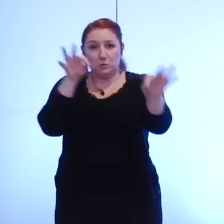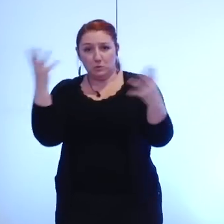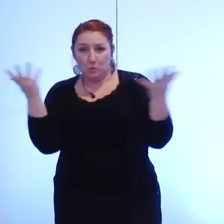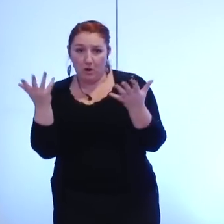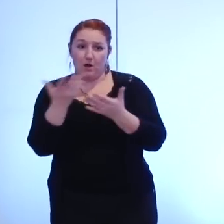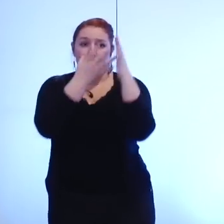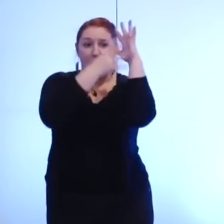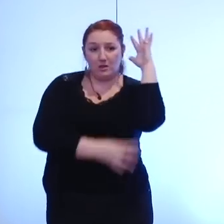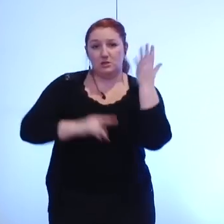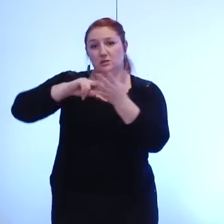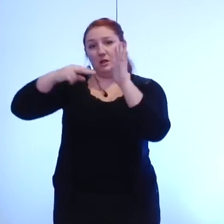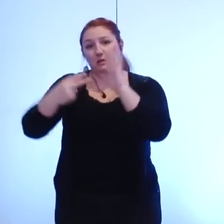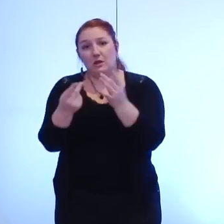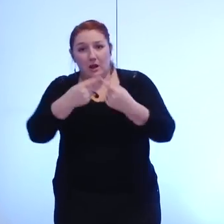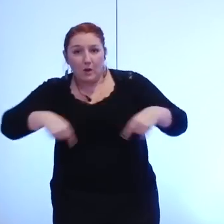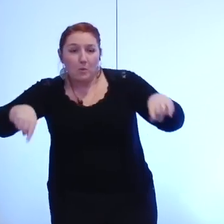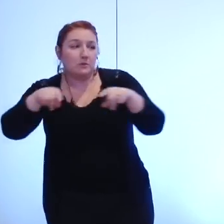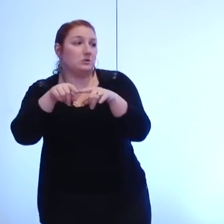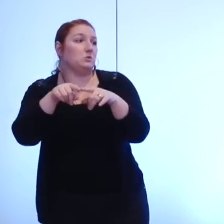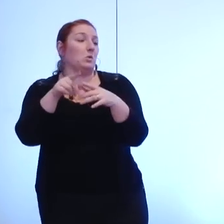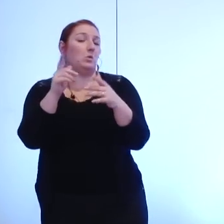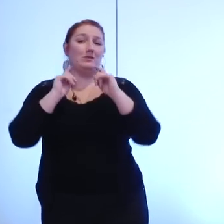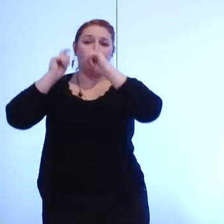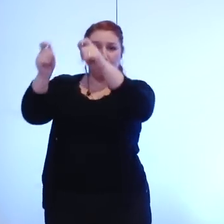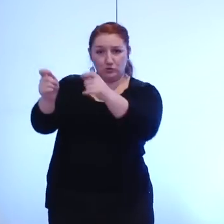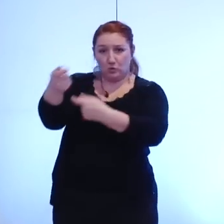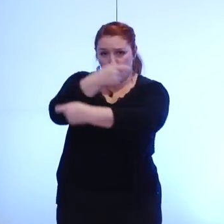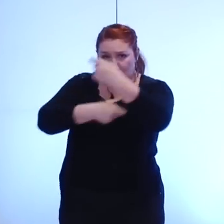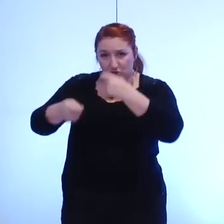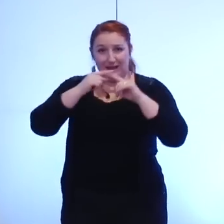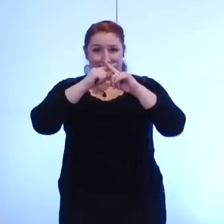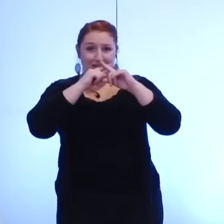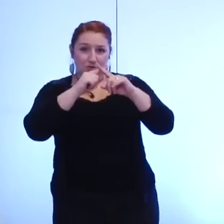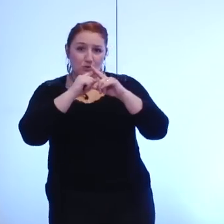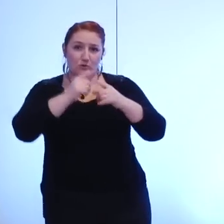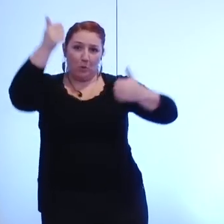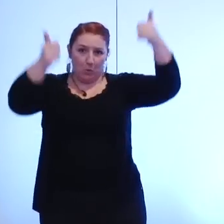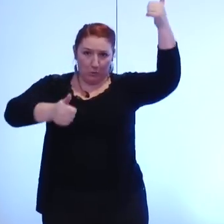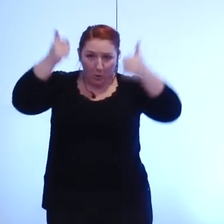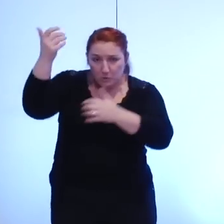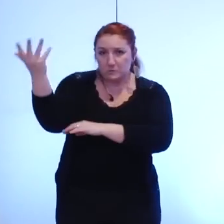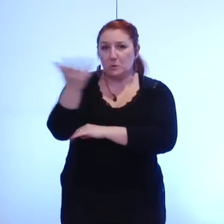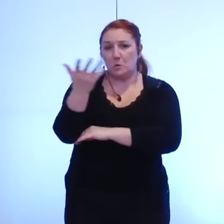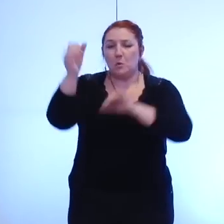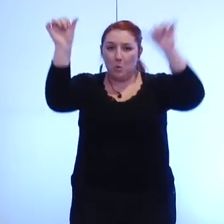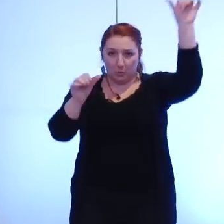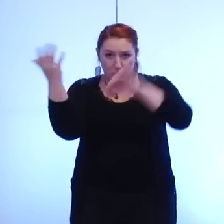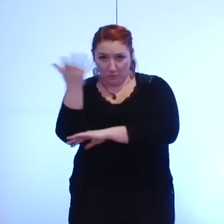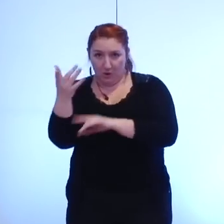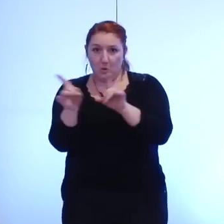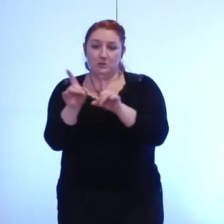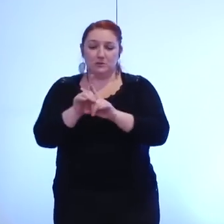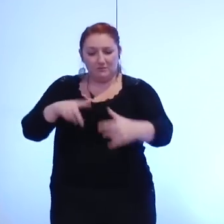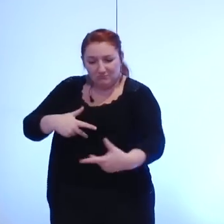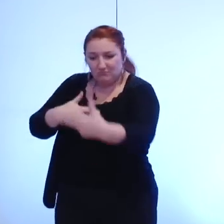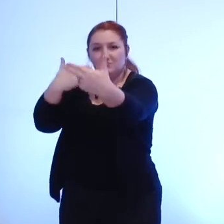la composition de la commission d'attribution du marché, les négociations de mise en concurrence conduite, et les termes du marché, c'est-à-dire la durée et le prix